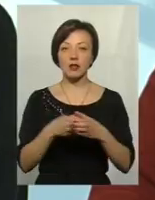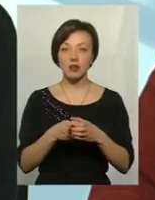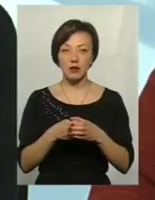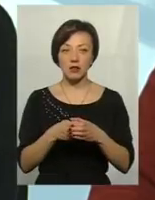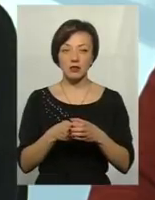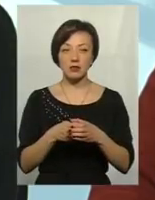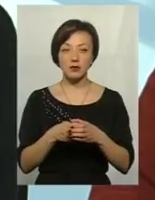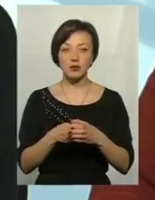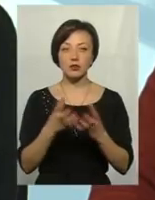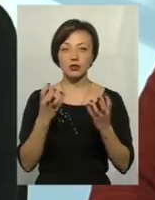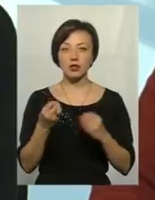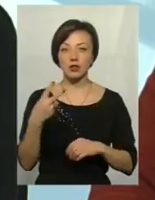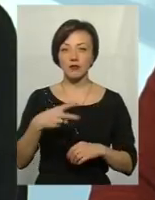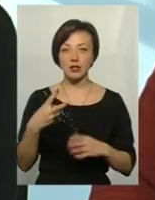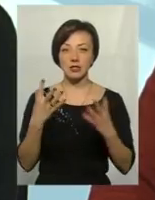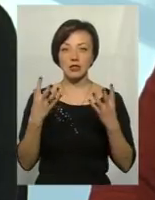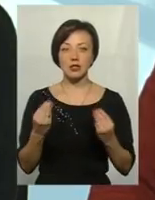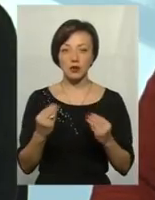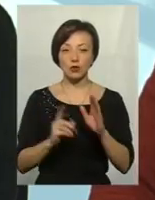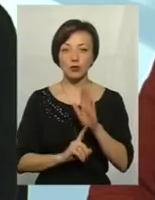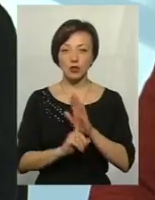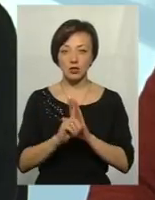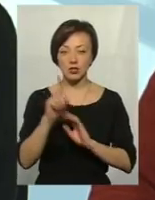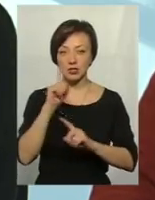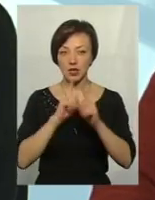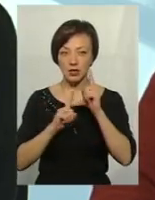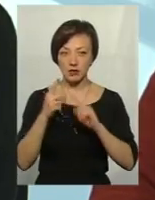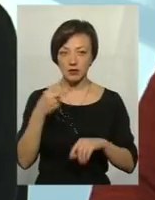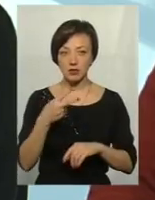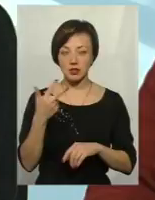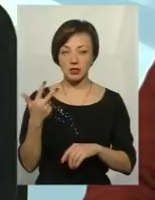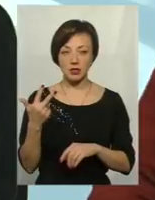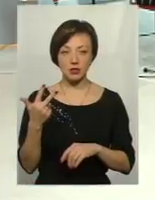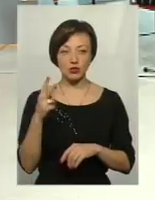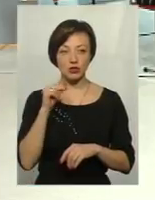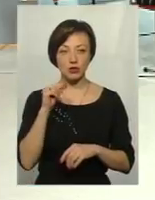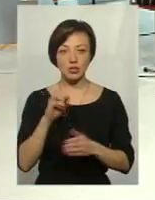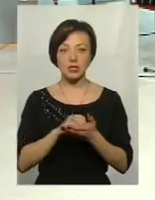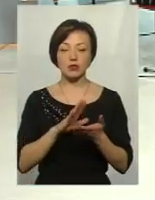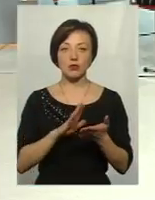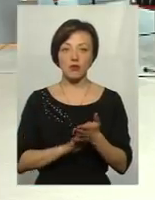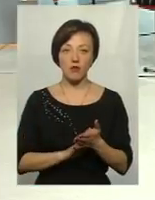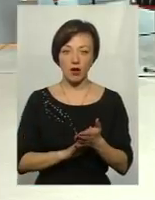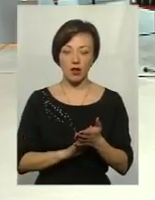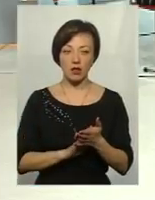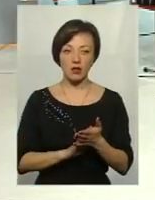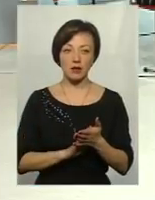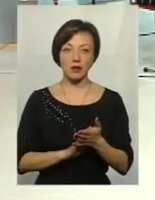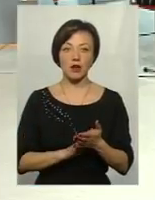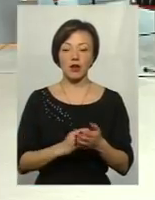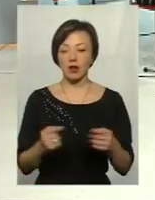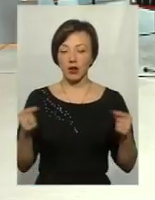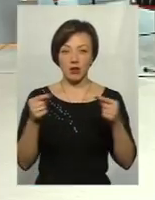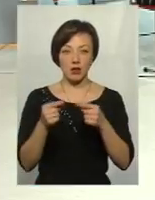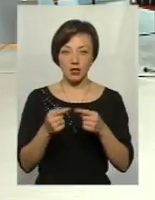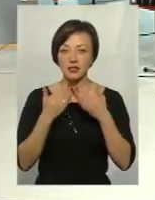обласній раді ще 20 днів до початку чергової сесії, яка запланована на 23 число, зареєструвала практично один в один